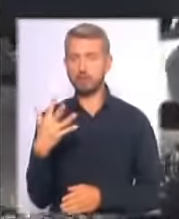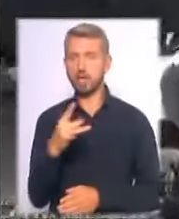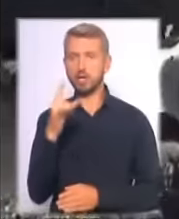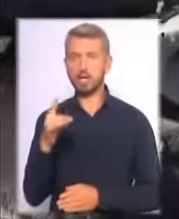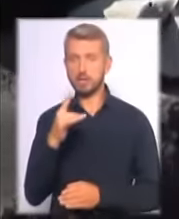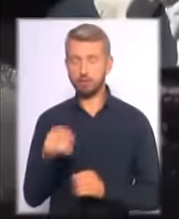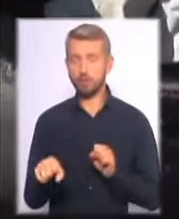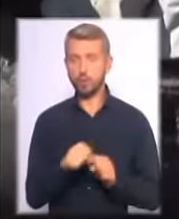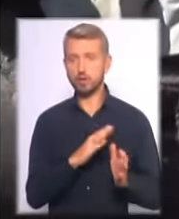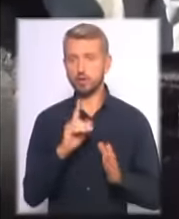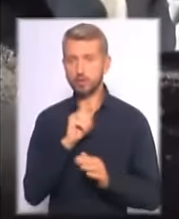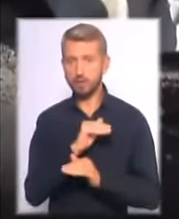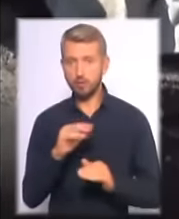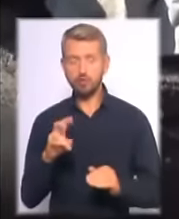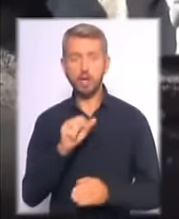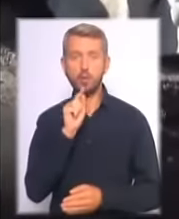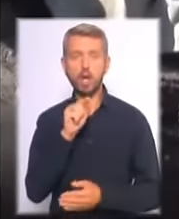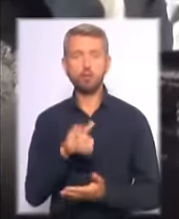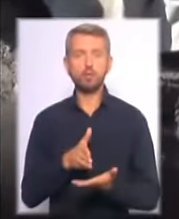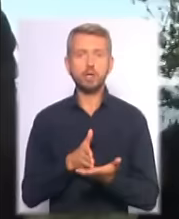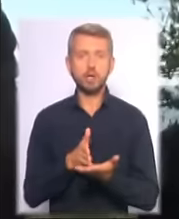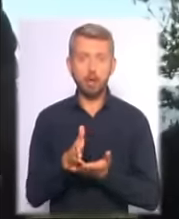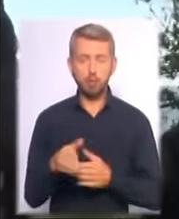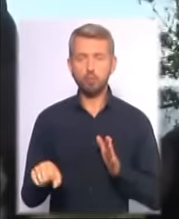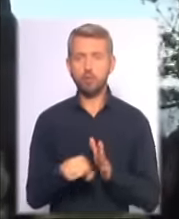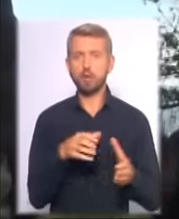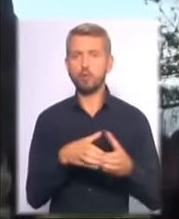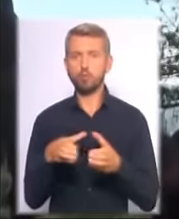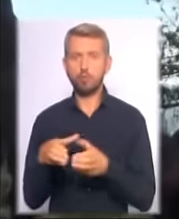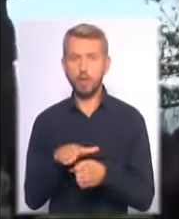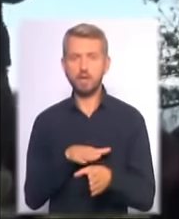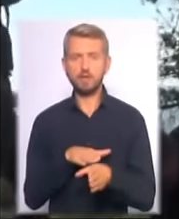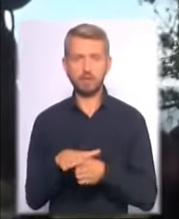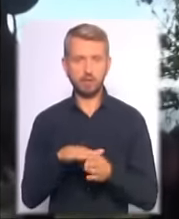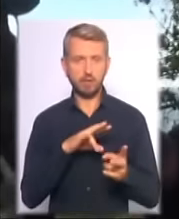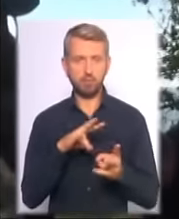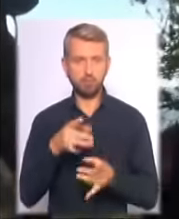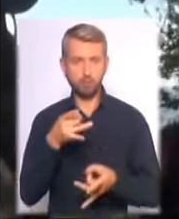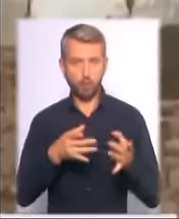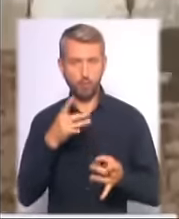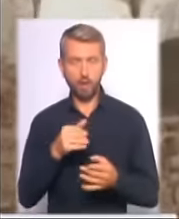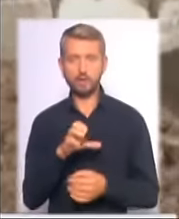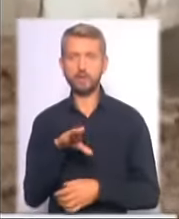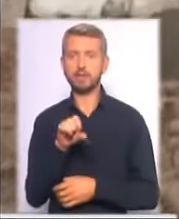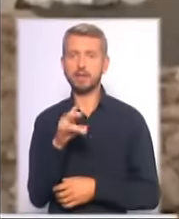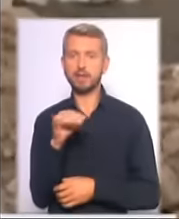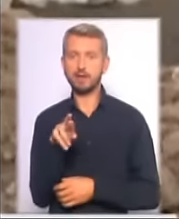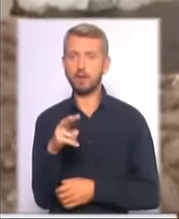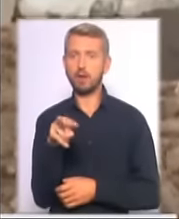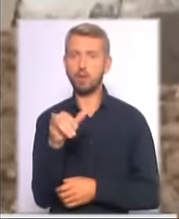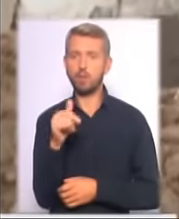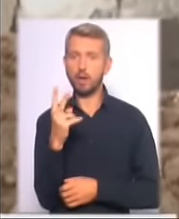порушили режим тиші. На Луганському напрямку бандформування здійснили провокації у станиці Луганській. На